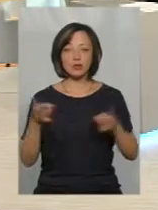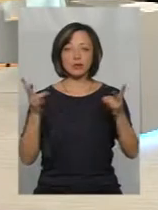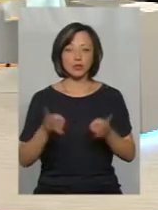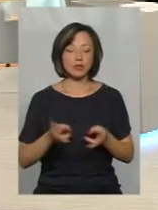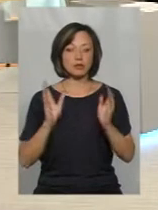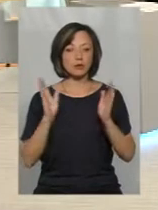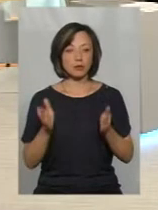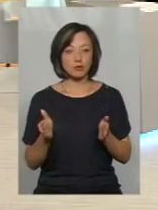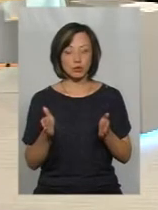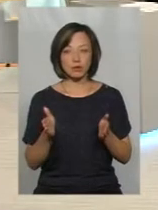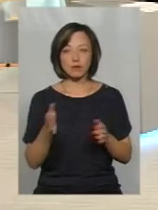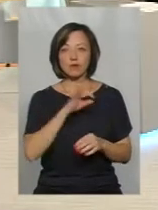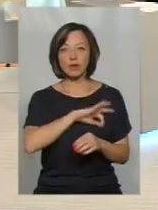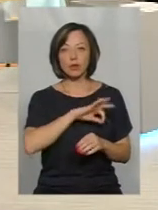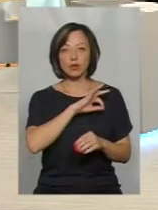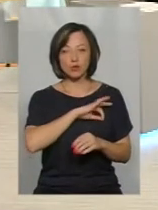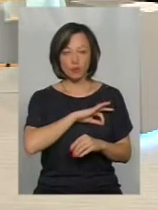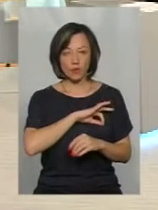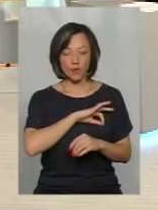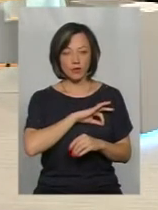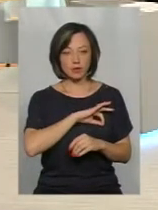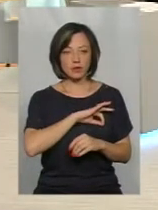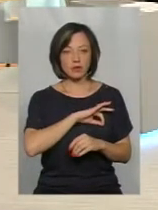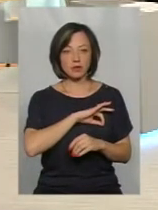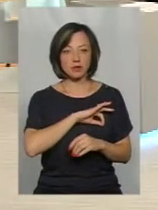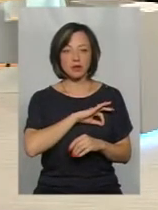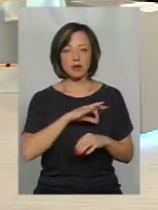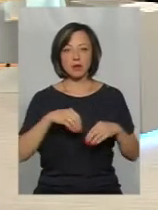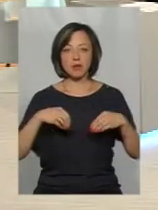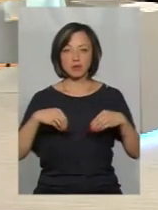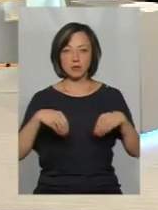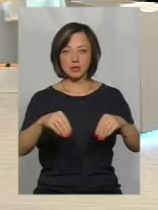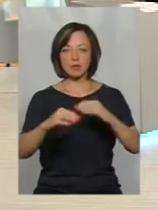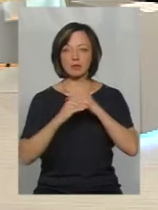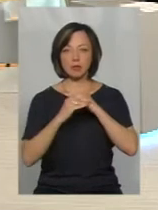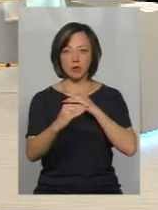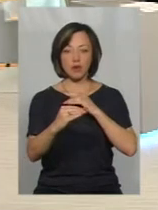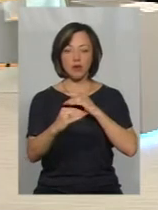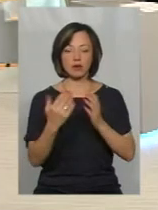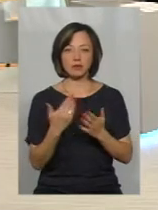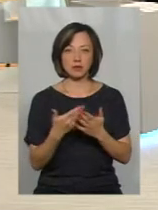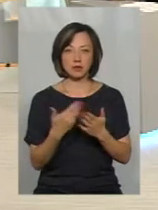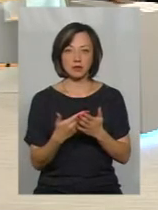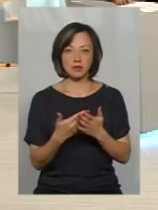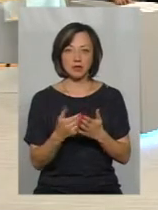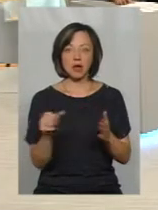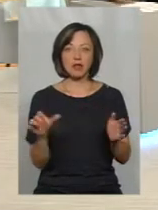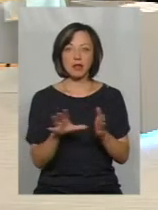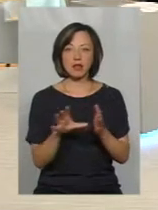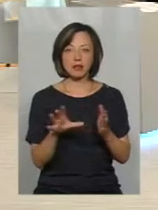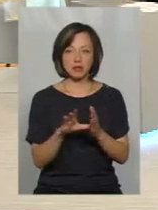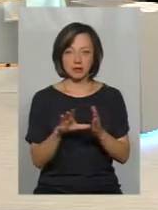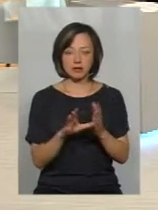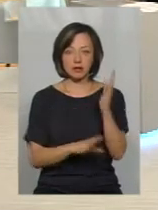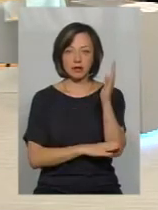використовувати посіви, поля, як енергетична вироба, правильно?